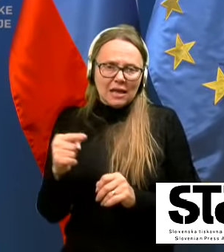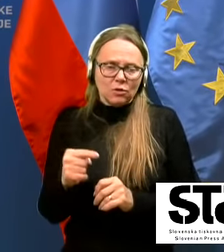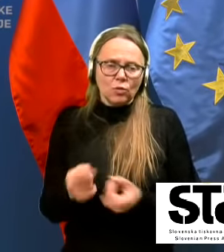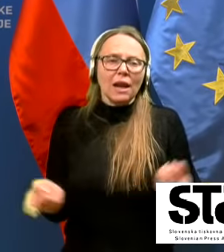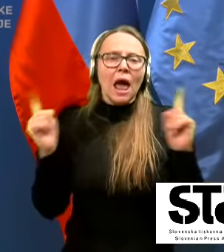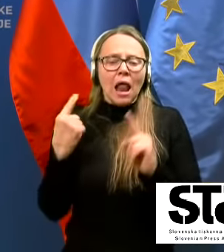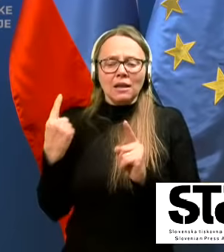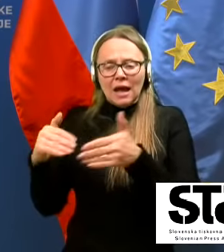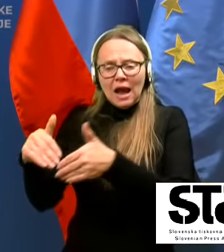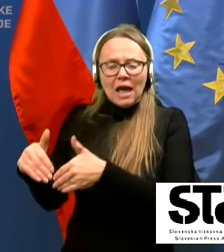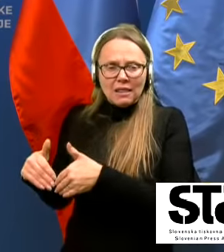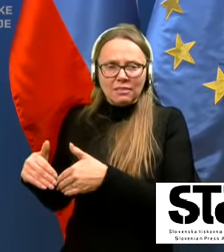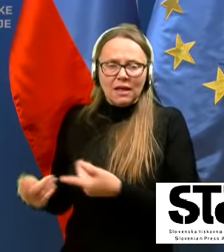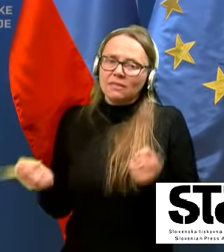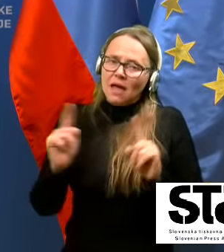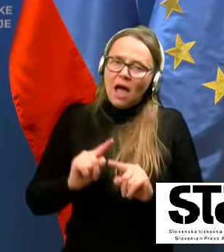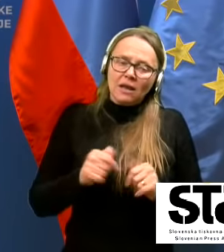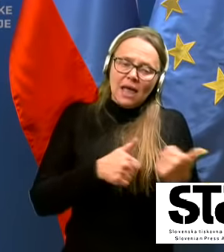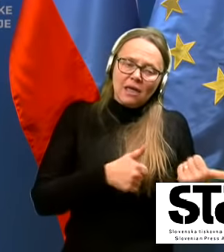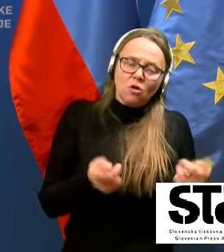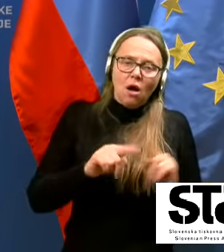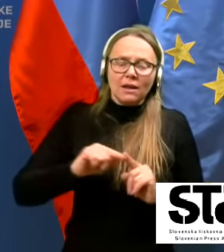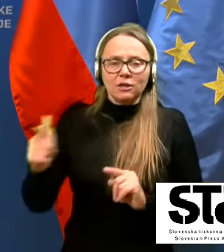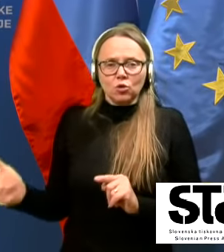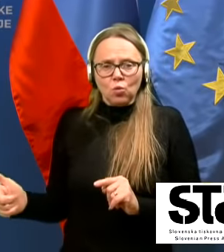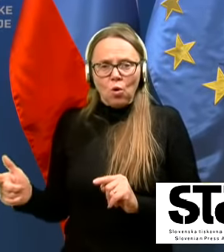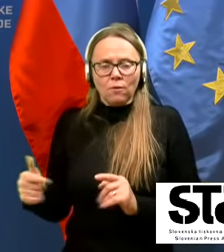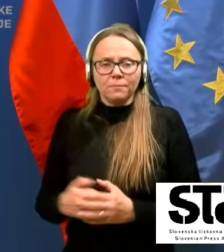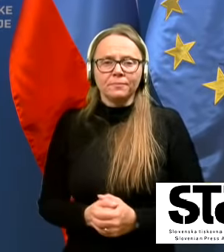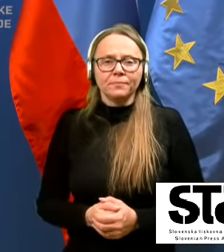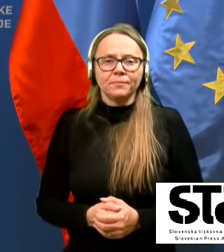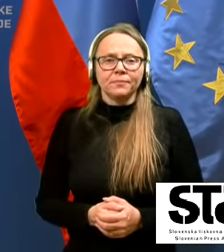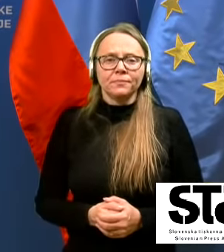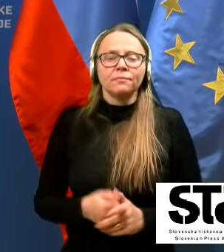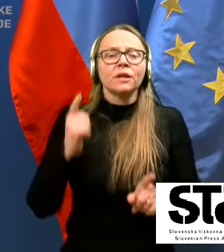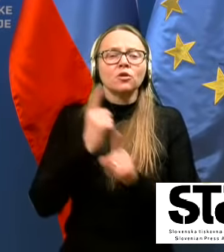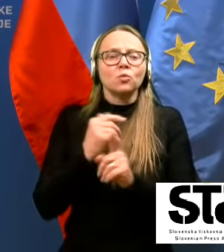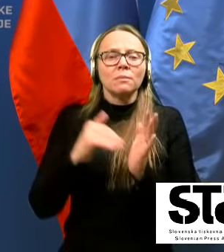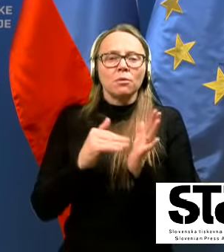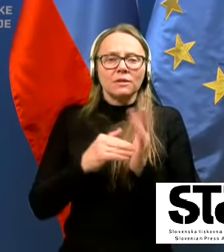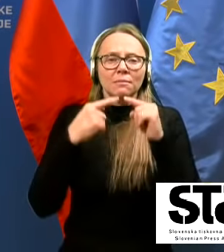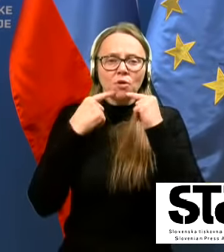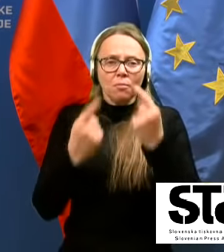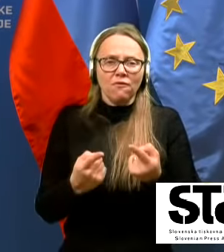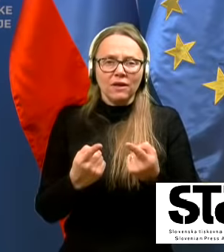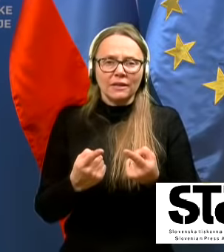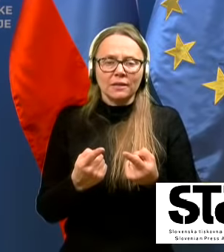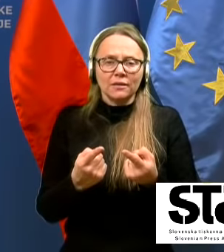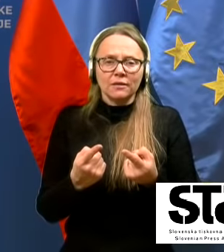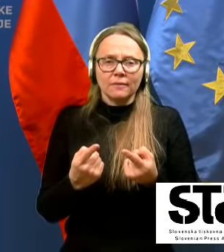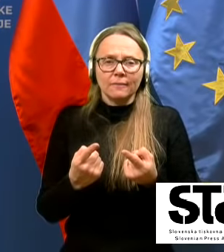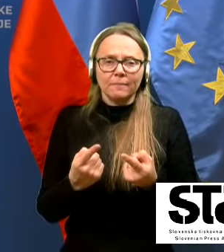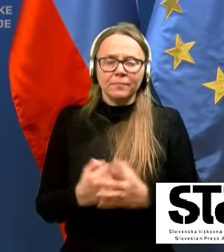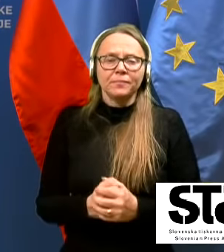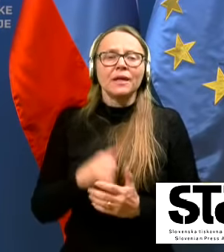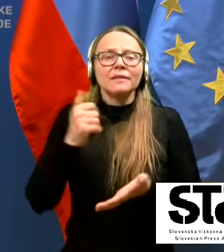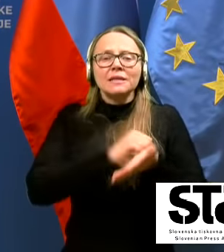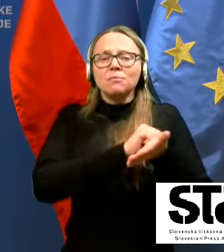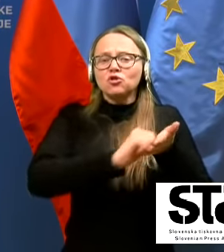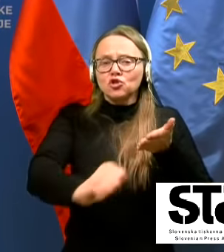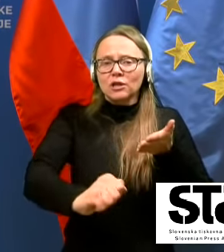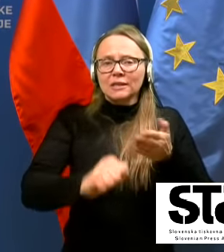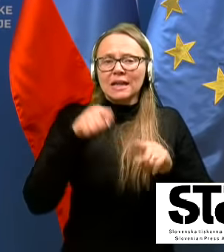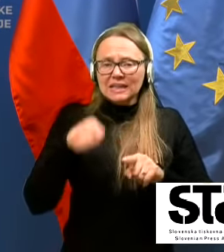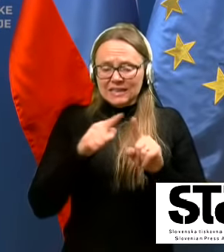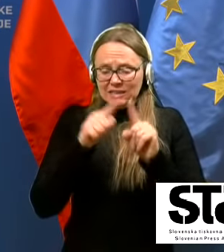ali pa karantene, eno ali drugo. Prav tako pa, seveda, je potrebno povedati, da smo črtali tisto